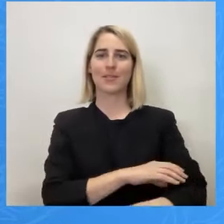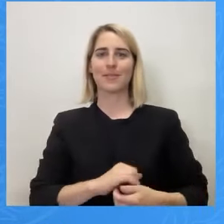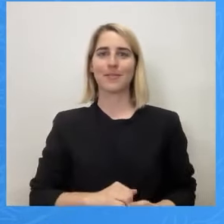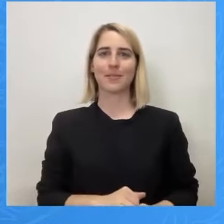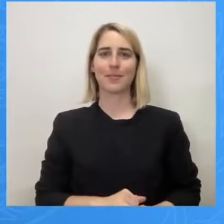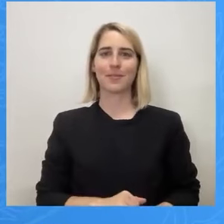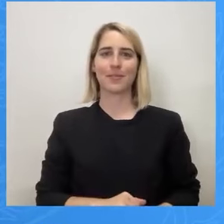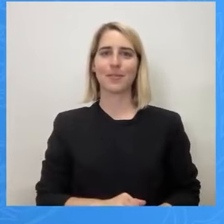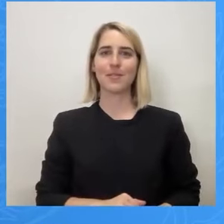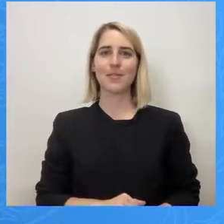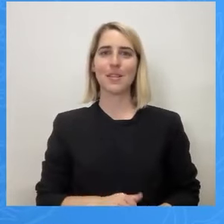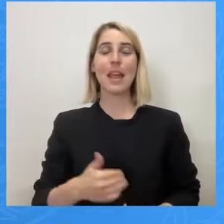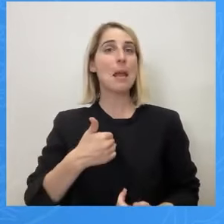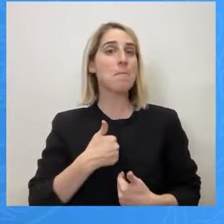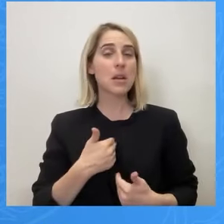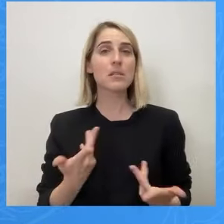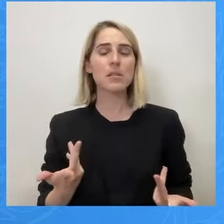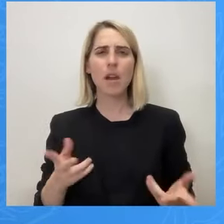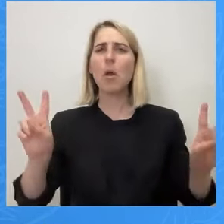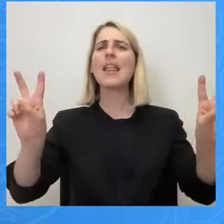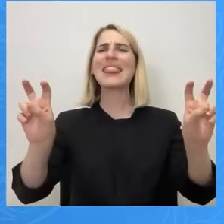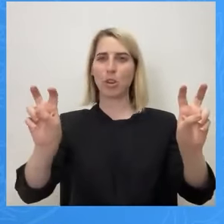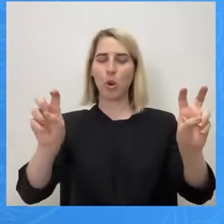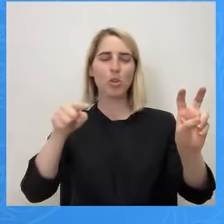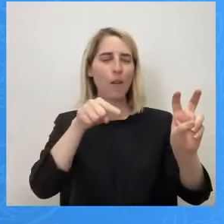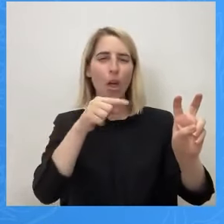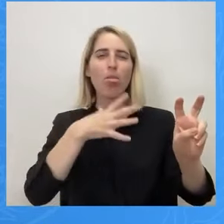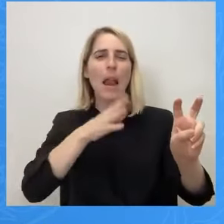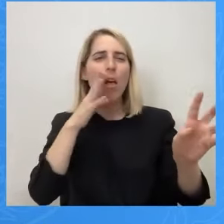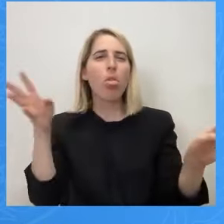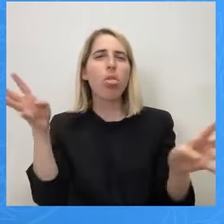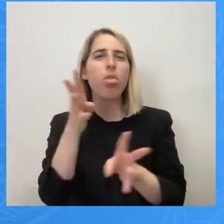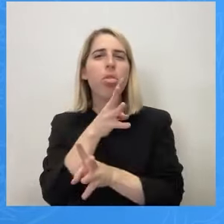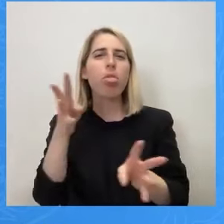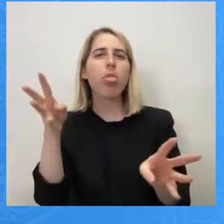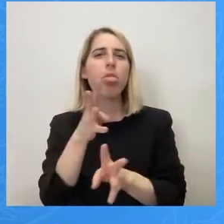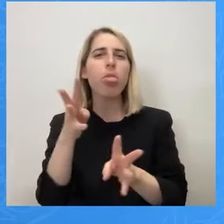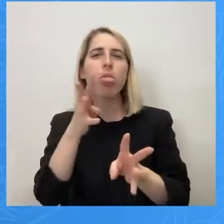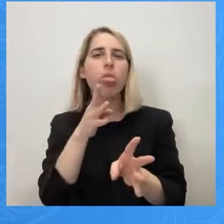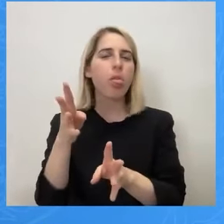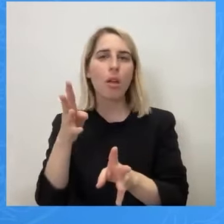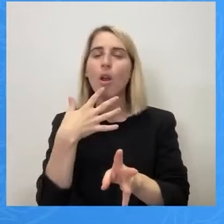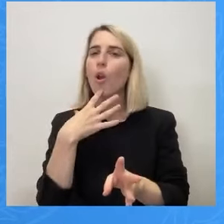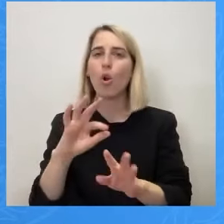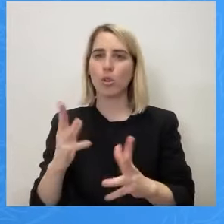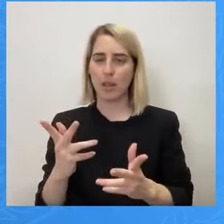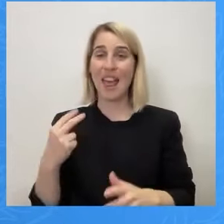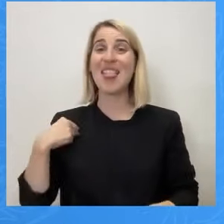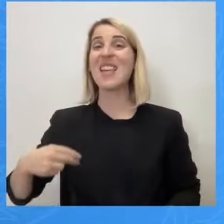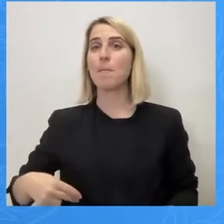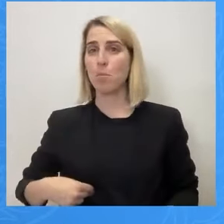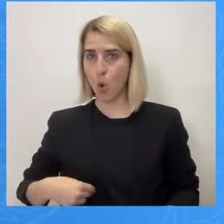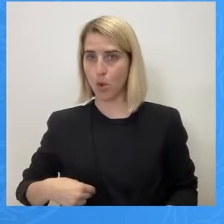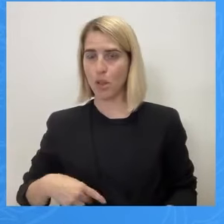Για μας είναι τίτλος παραπλανητικός. Γιατί ασφαλισμένοι δημότες που παραπέπονται στα δύο